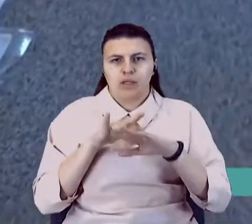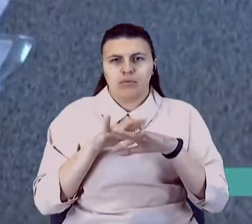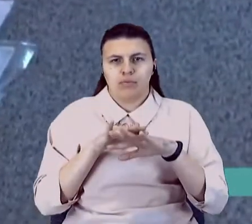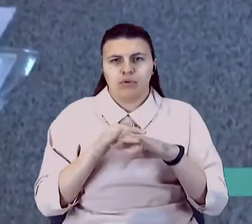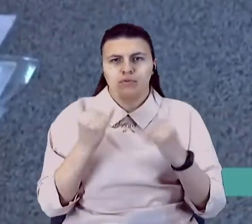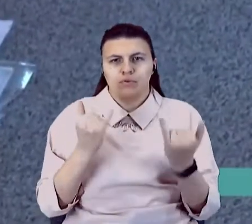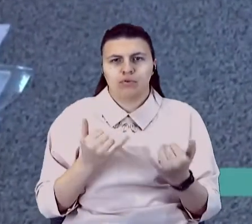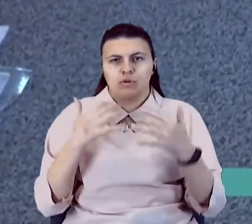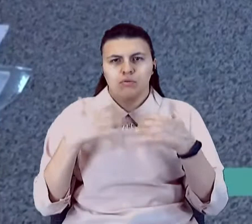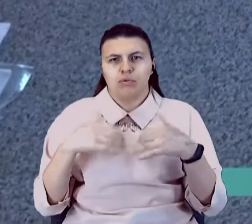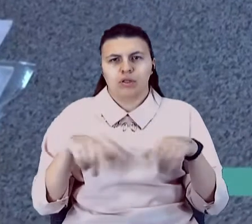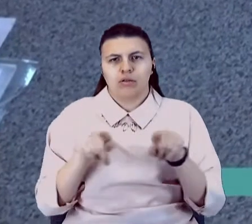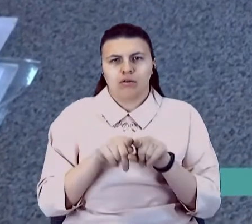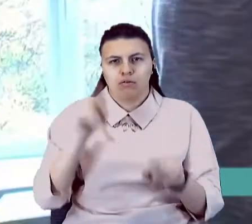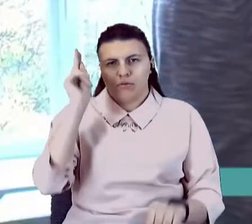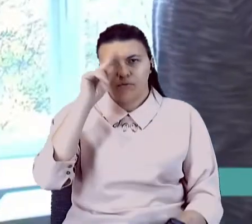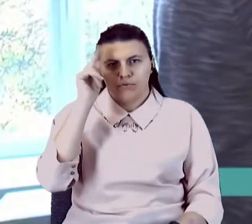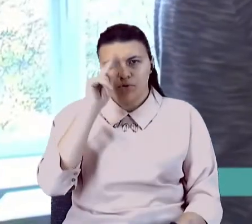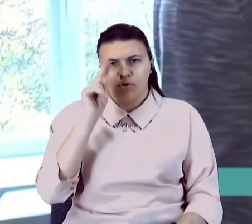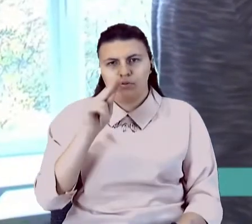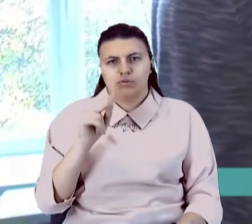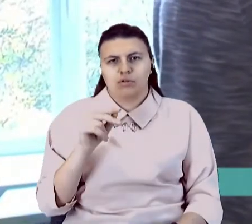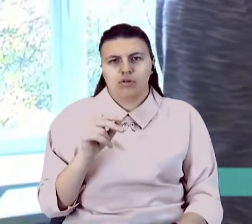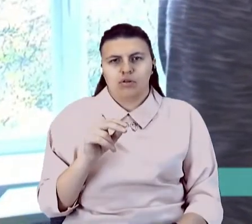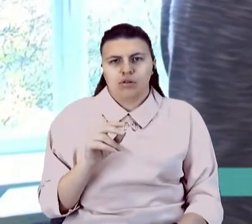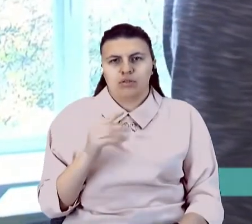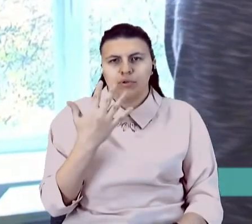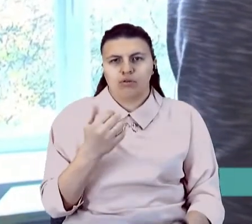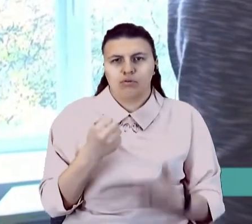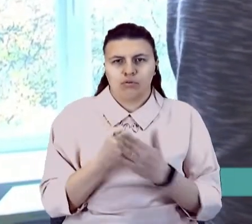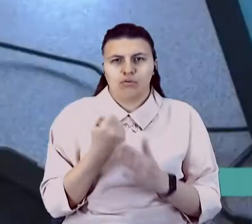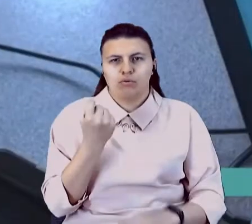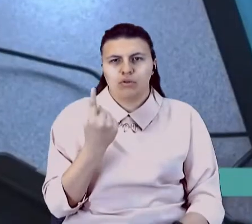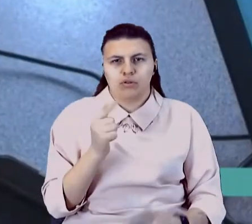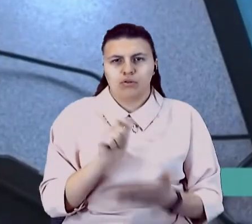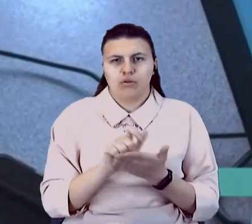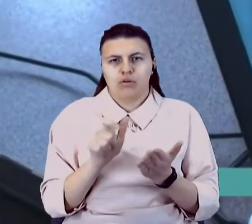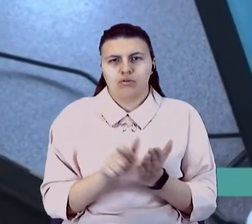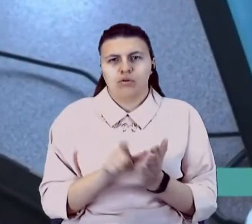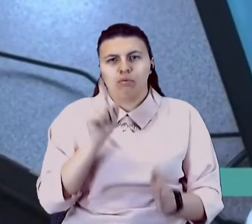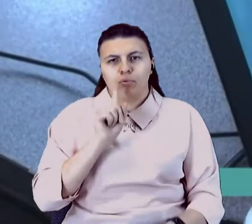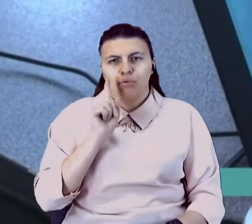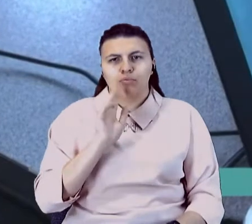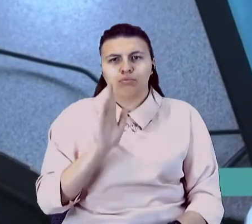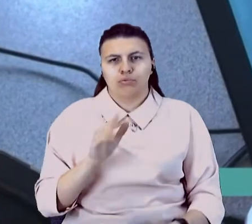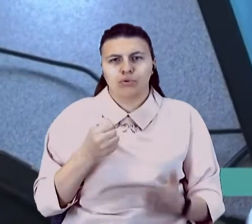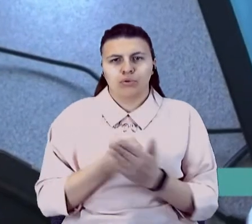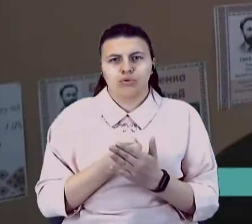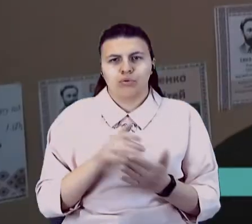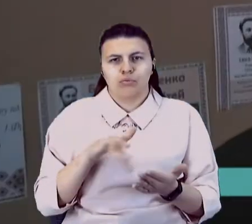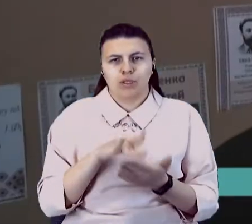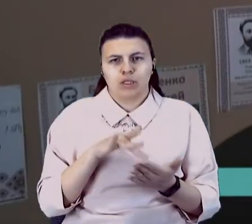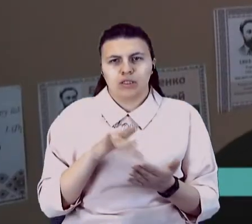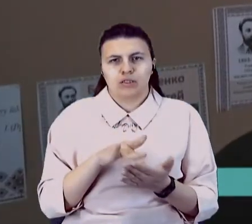школярі з 5 по 11 класи. Отримувати знання онлайн будуть, поки місто не вийде з червоної зони карантину.